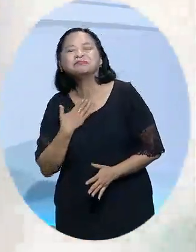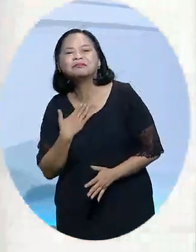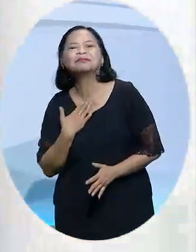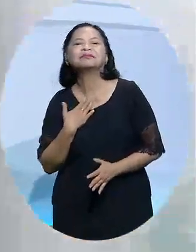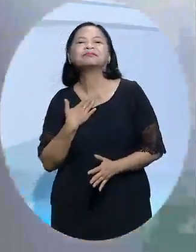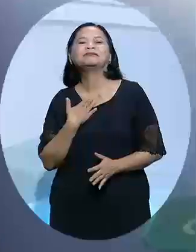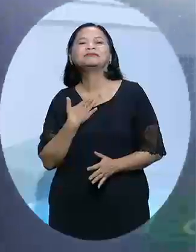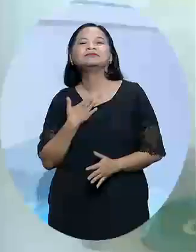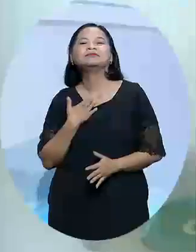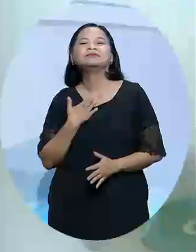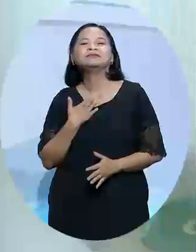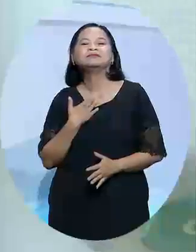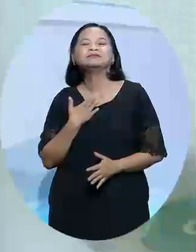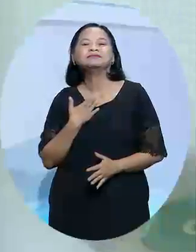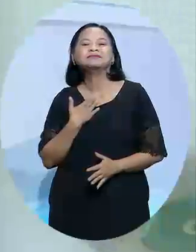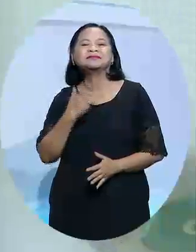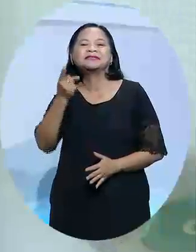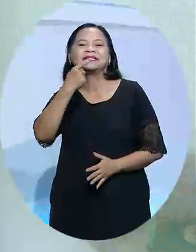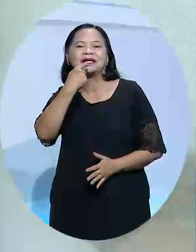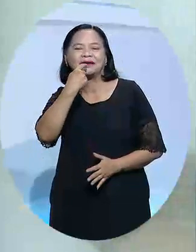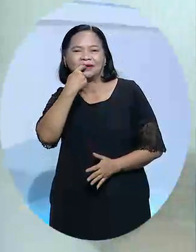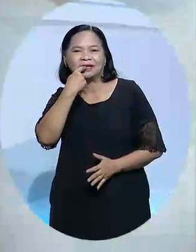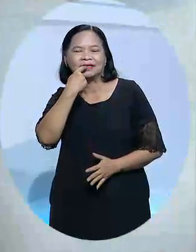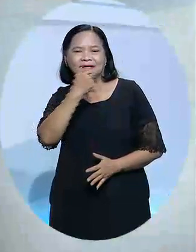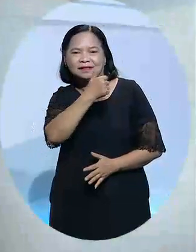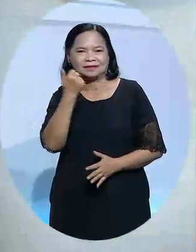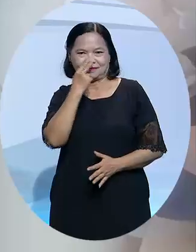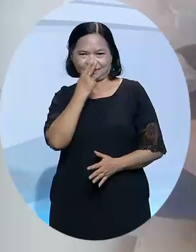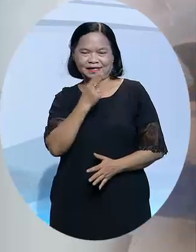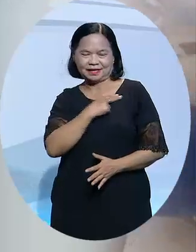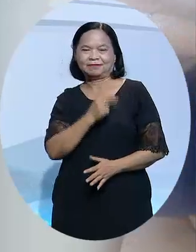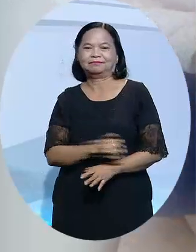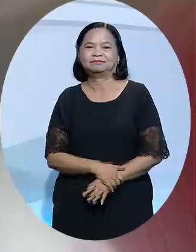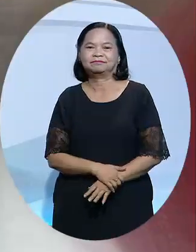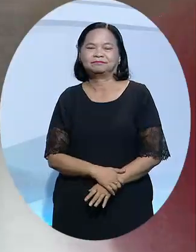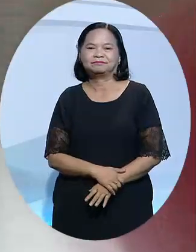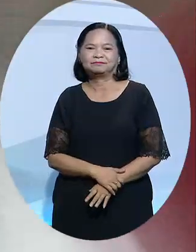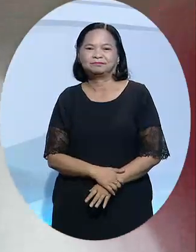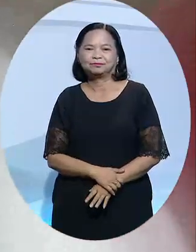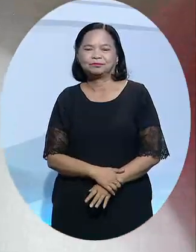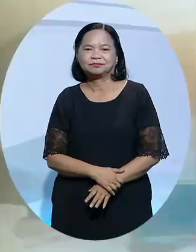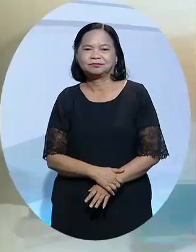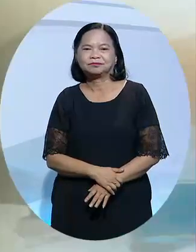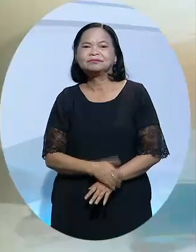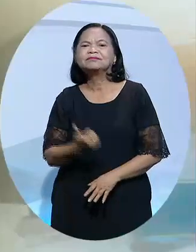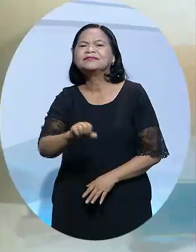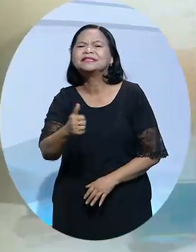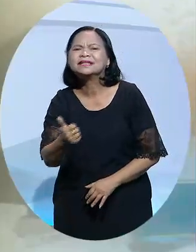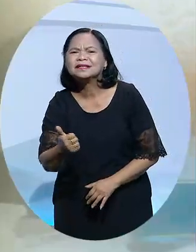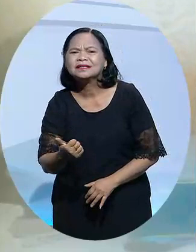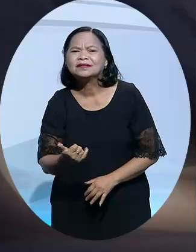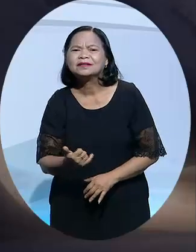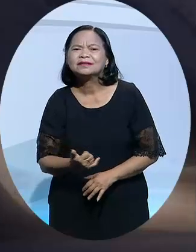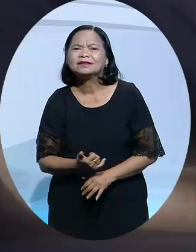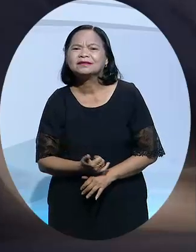nha khoa quốc dân dành cho người Việt. Westway sẽ phát triển hơn. Tôi biết vì sao quý